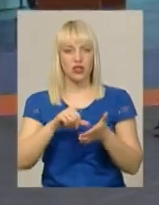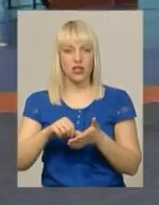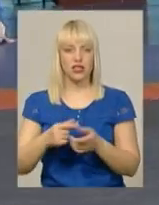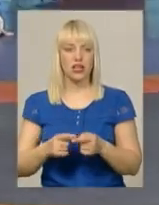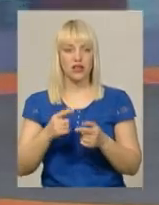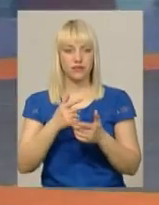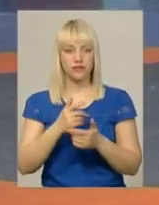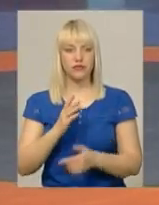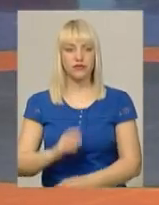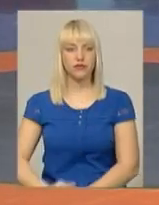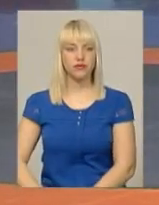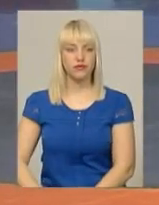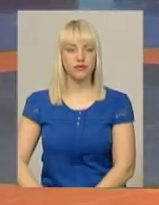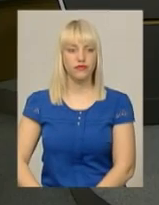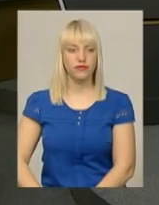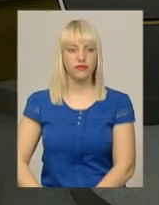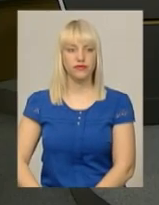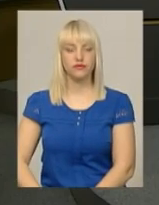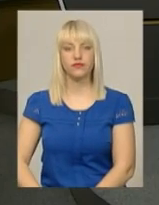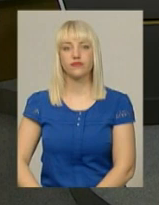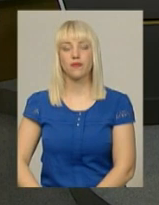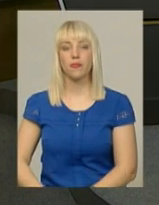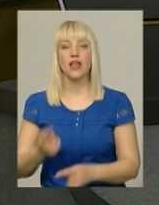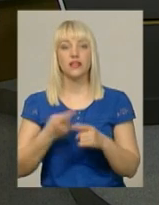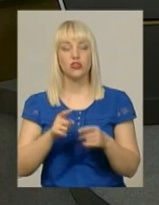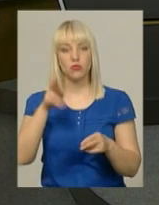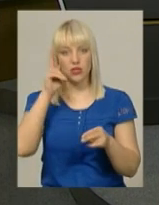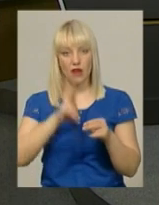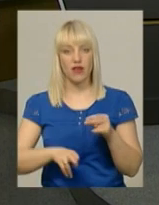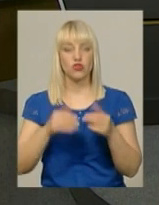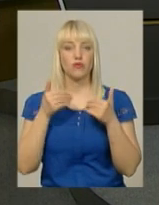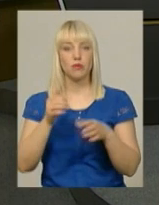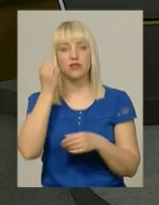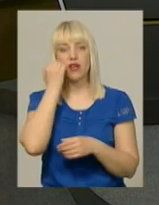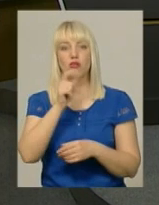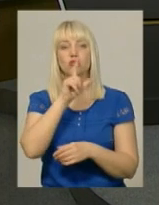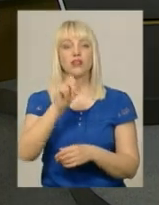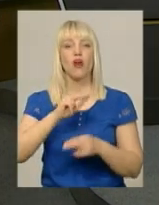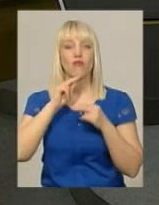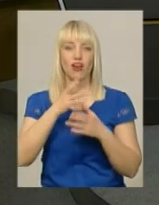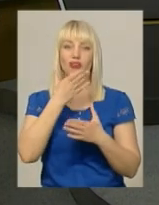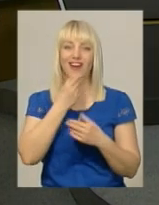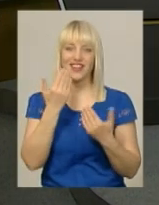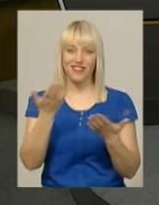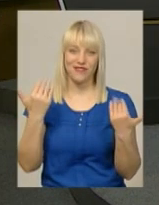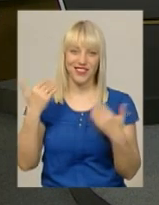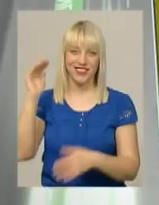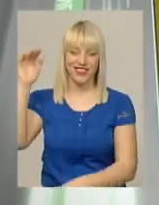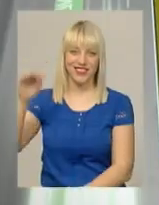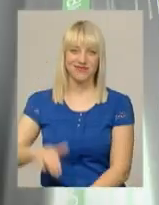Віктор Кривий, новини Поділляцентр. На цьому ми завершуємо випуск. Дякуємо вам за увагу. Гарних вихідних!